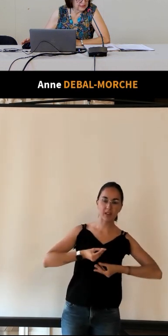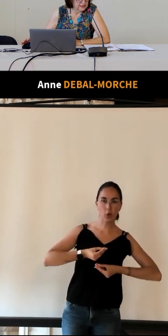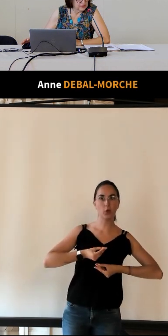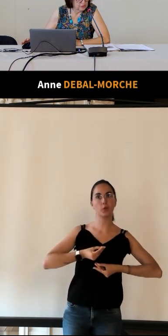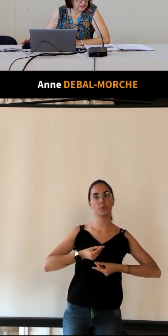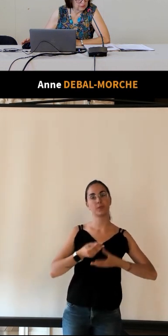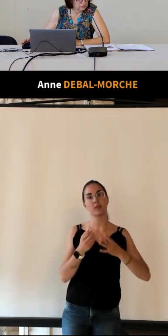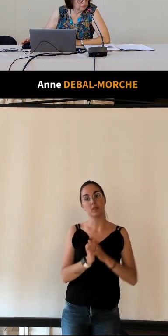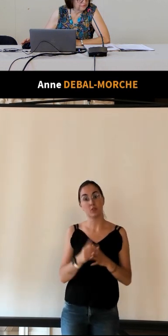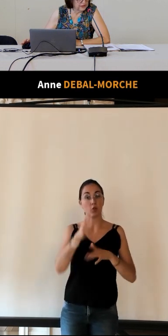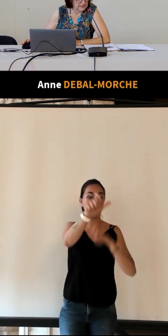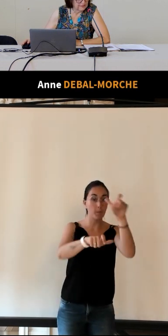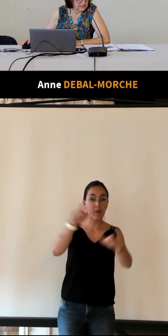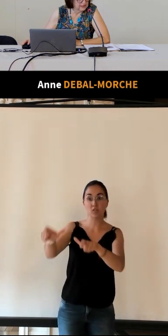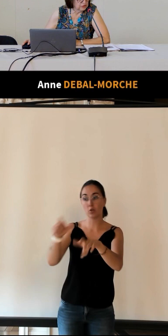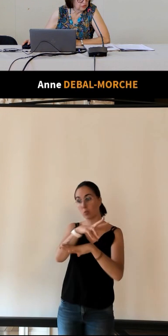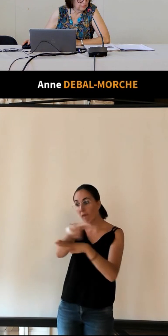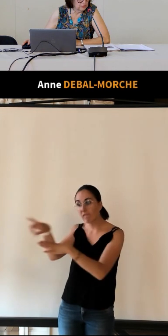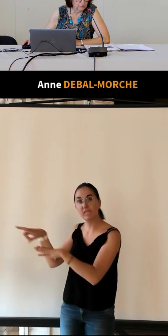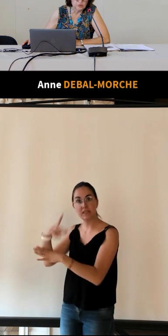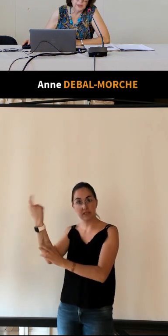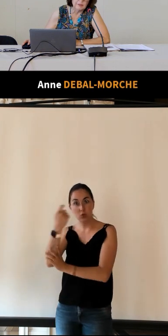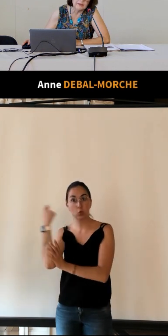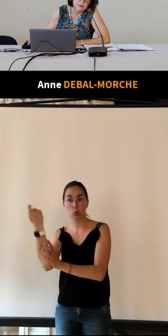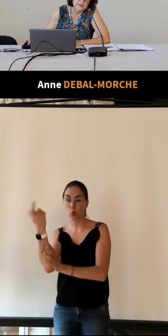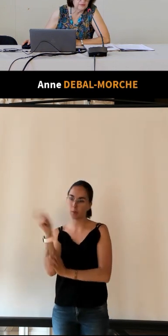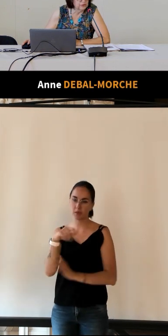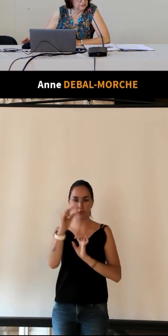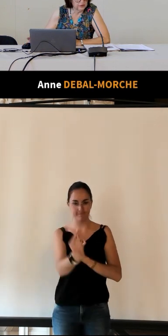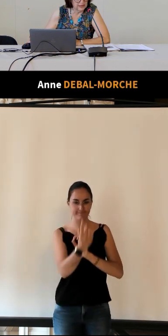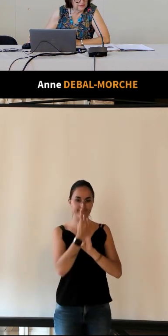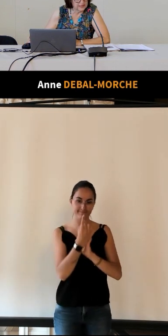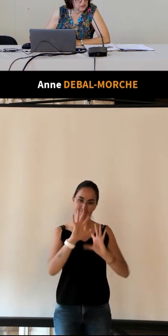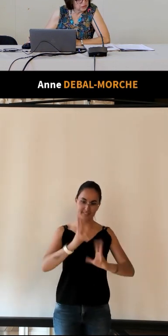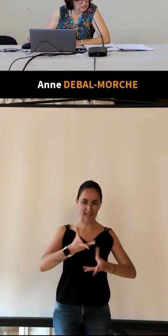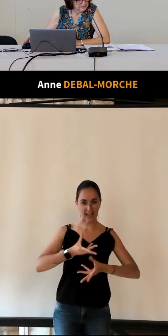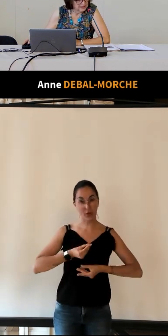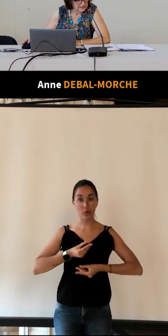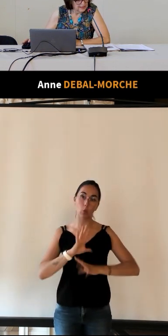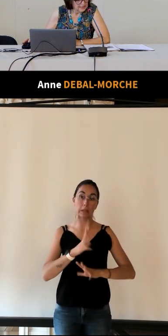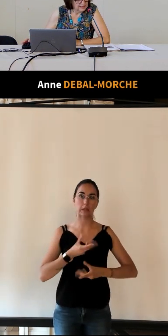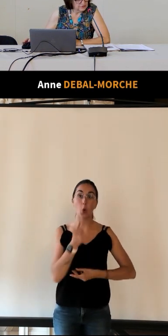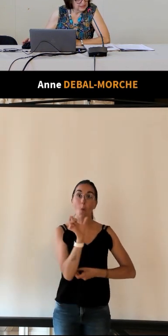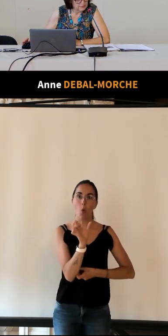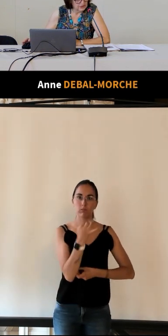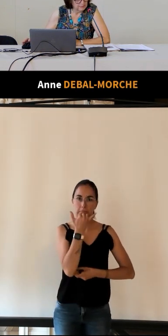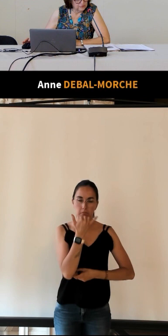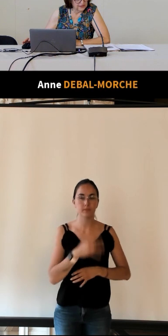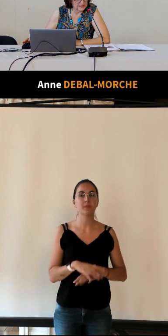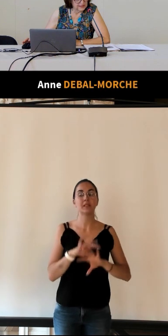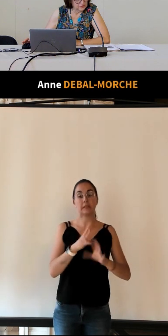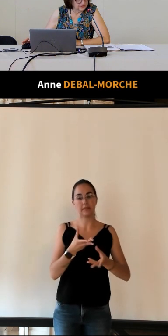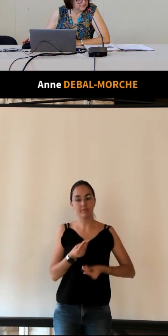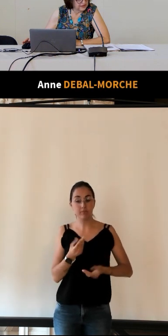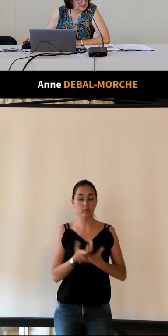est assuré de trouver avec l'accueil le plus courtois mais avec une petite faute d'orthographe à accueil les renseignements les plus